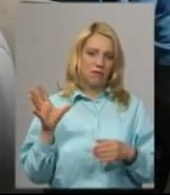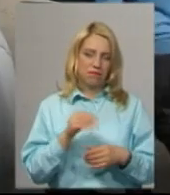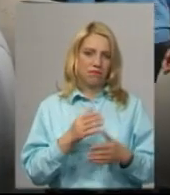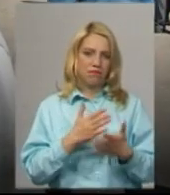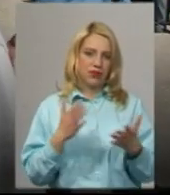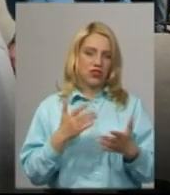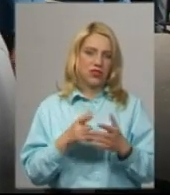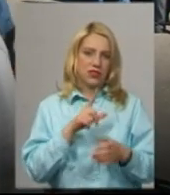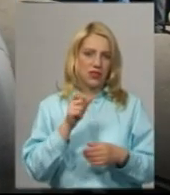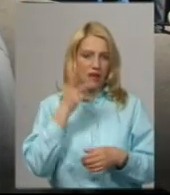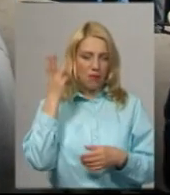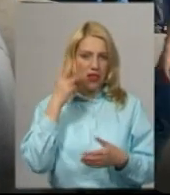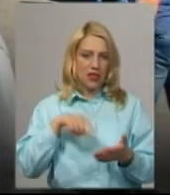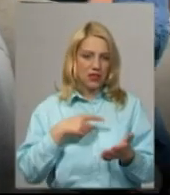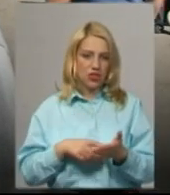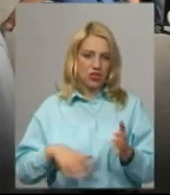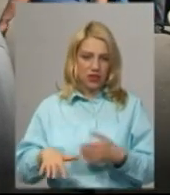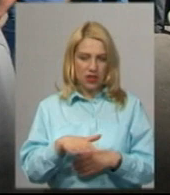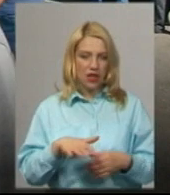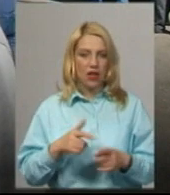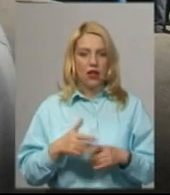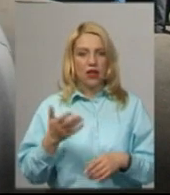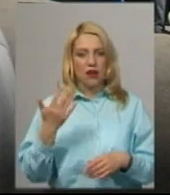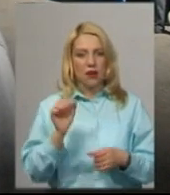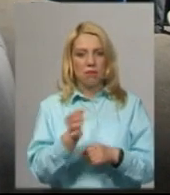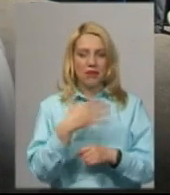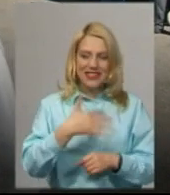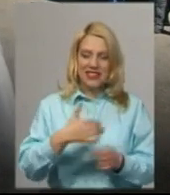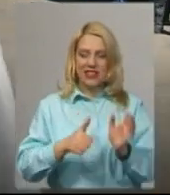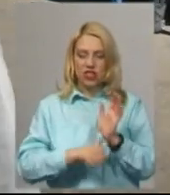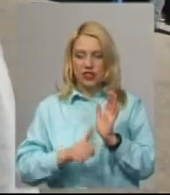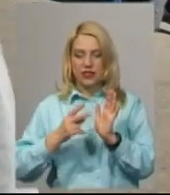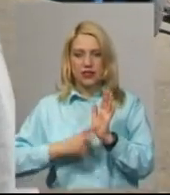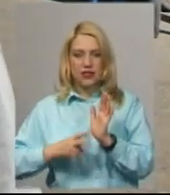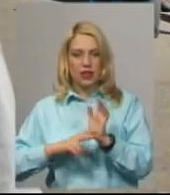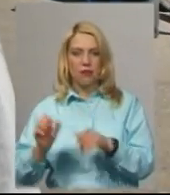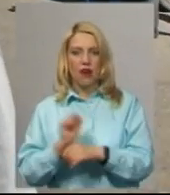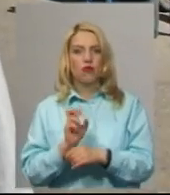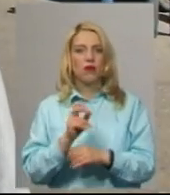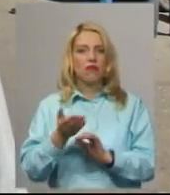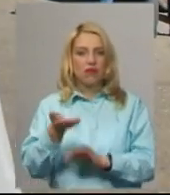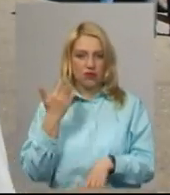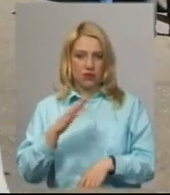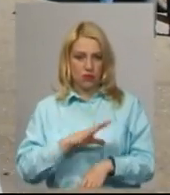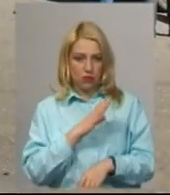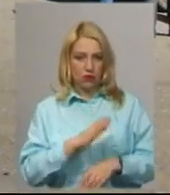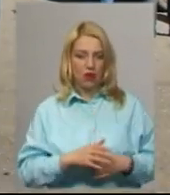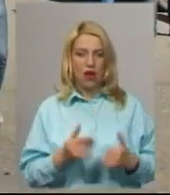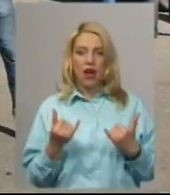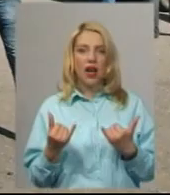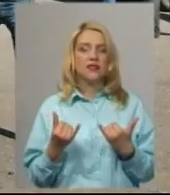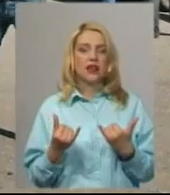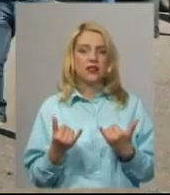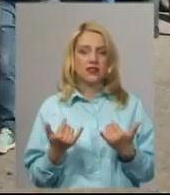машинах приблизно 50, 60, 70 автомобілів, такий от як обов'язково було до карантину, а